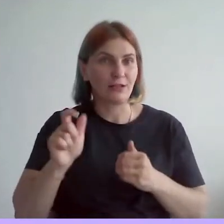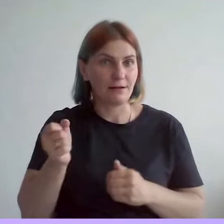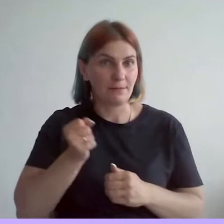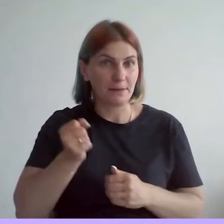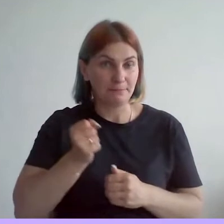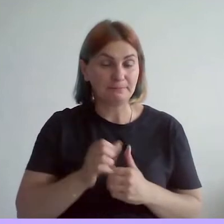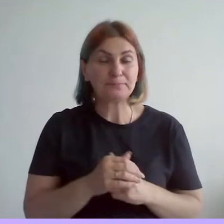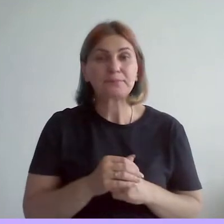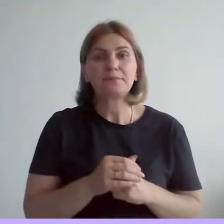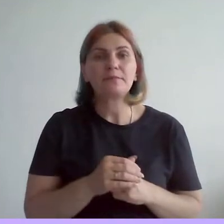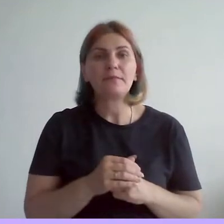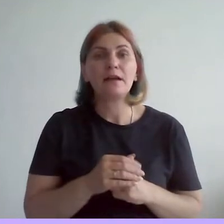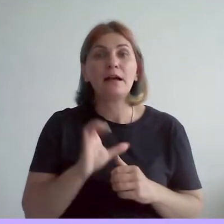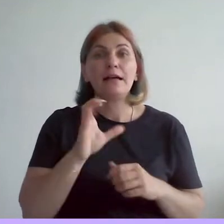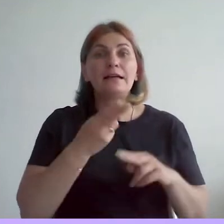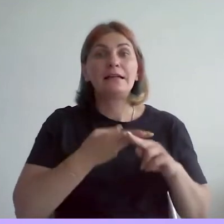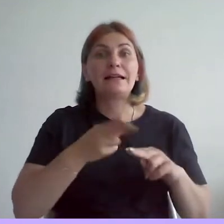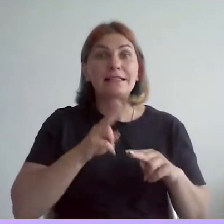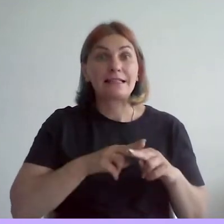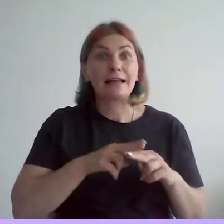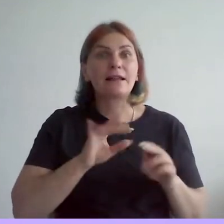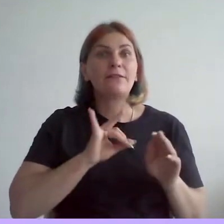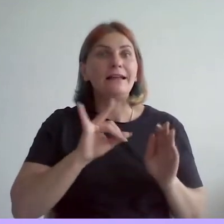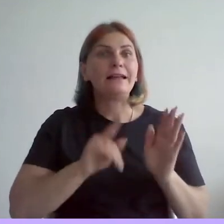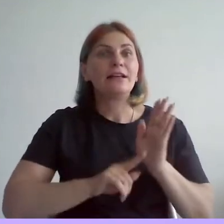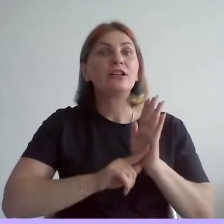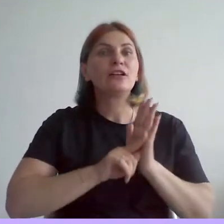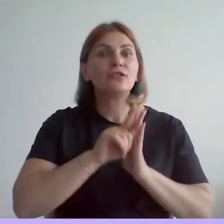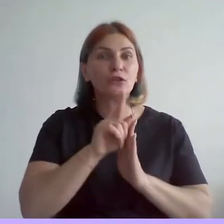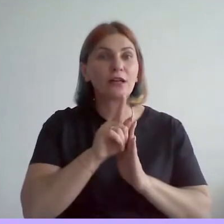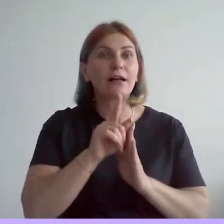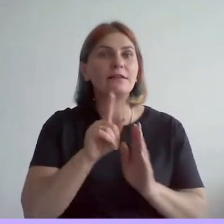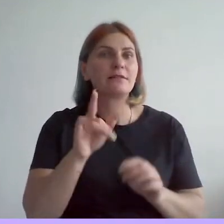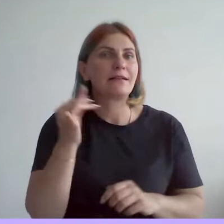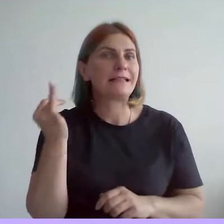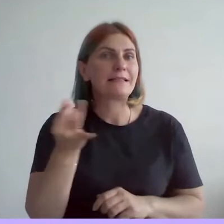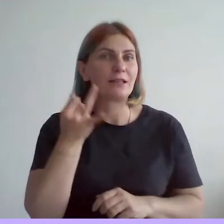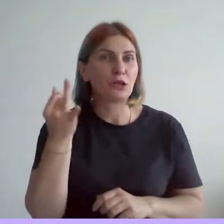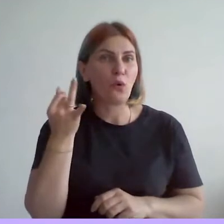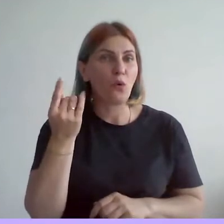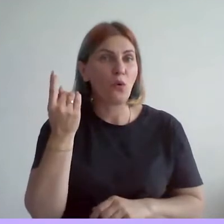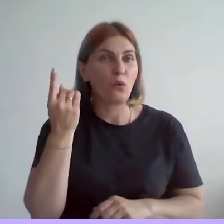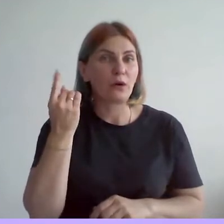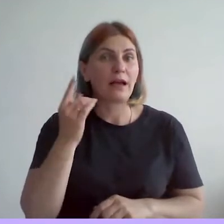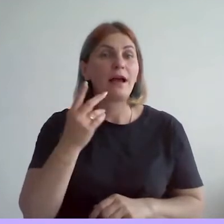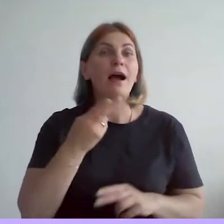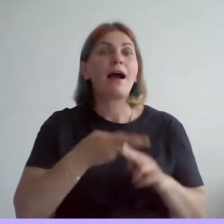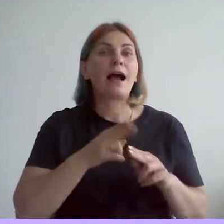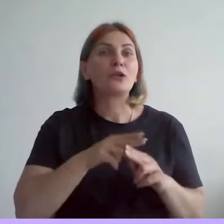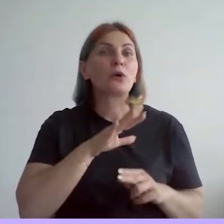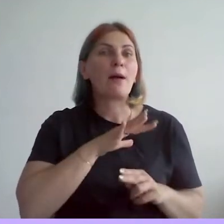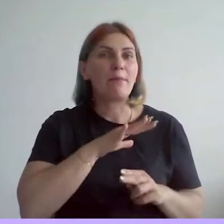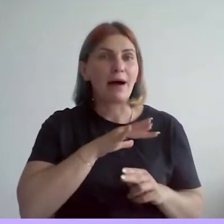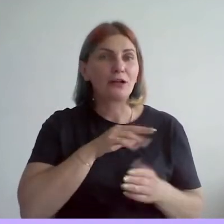И с этого и началась как раз история, которая потом приведет нас к